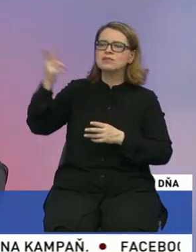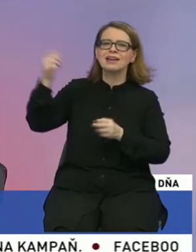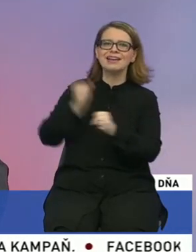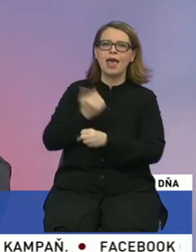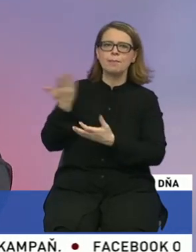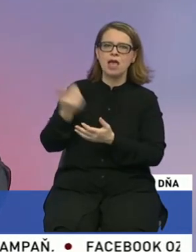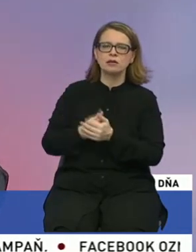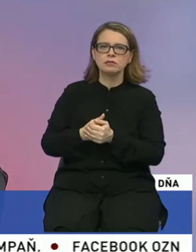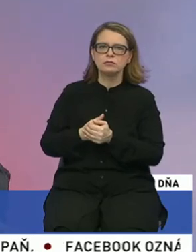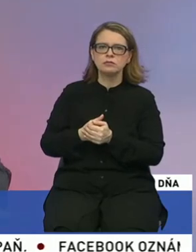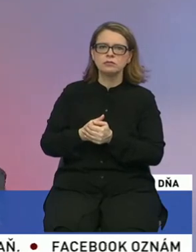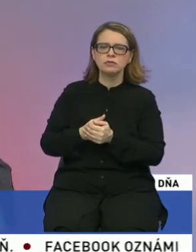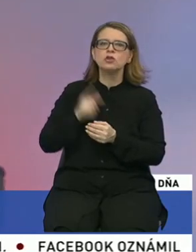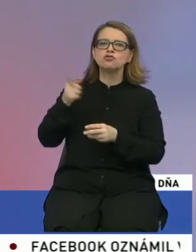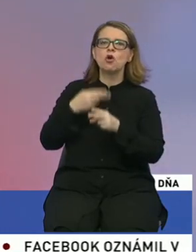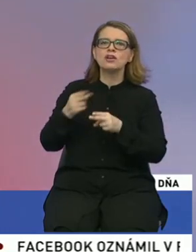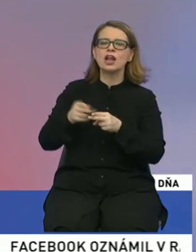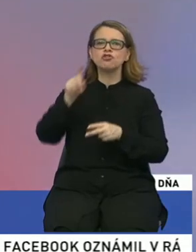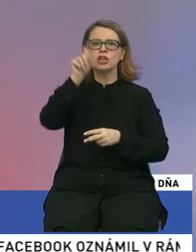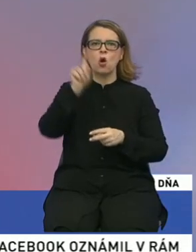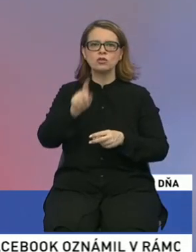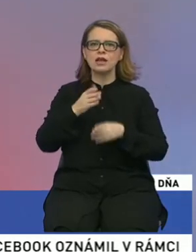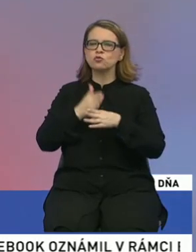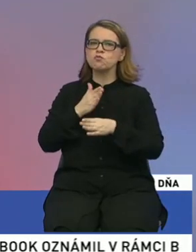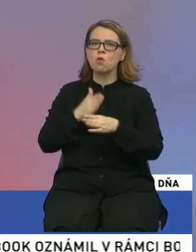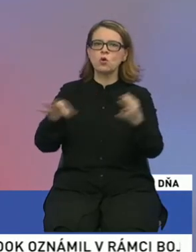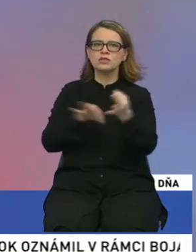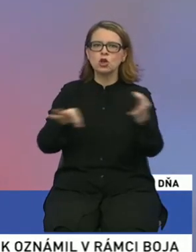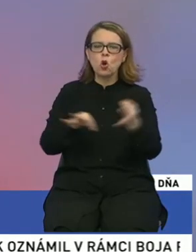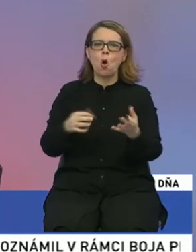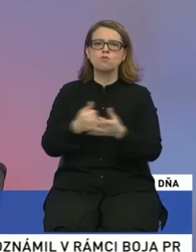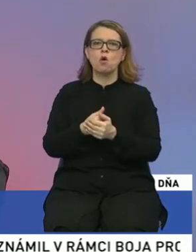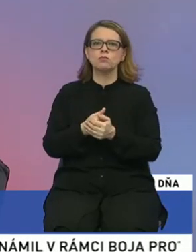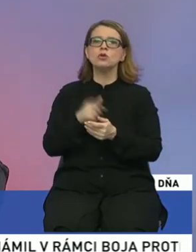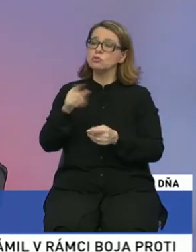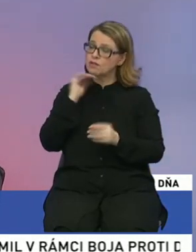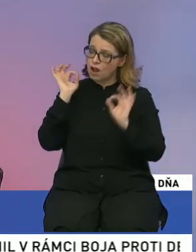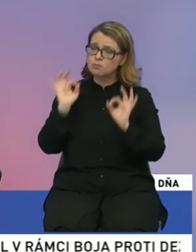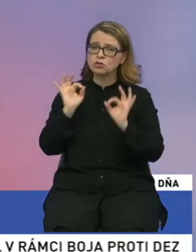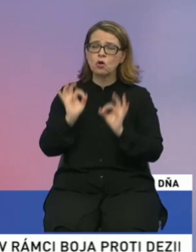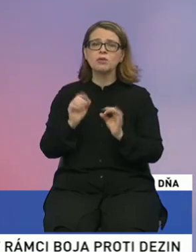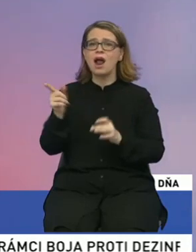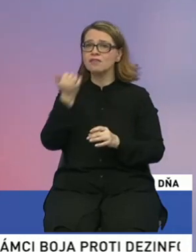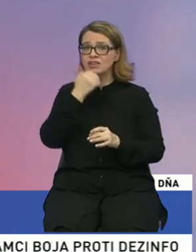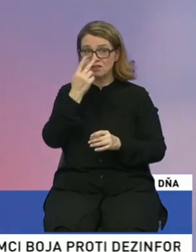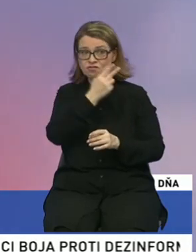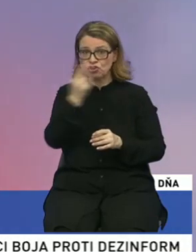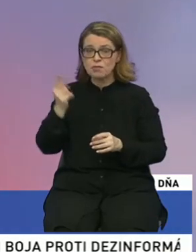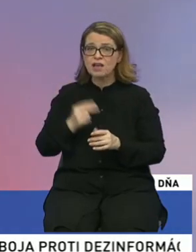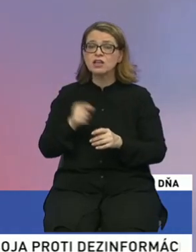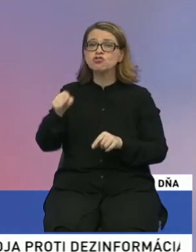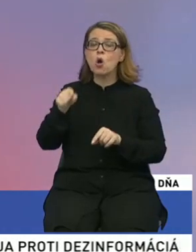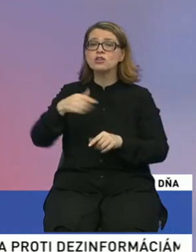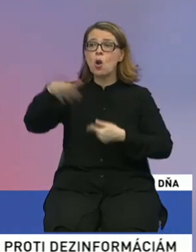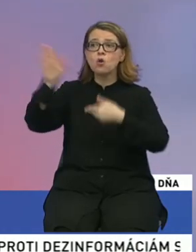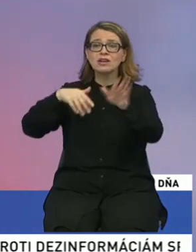čo riešite, otázku pomoci Rómom, čo je veľmi chválihodné naozaj, ale nevšímate si, že odtiaľto